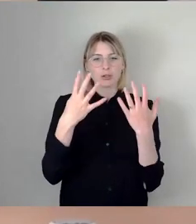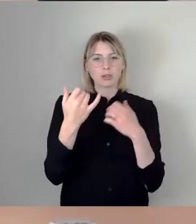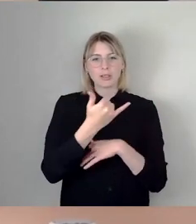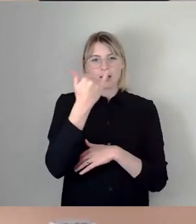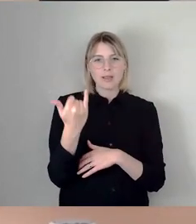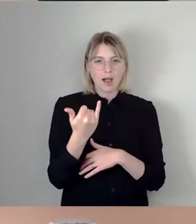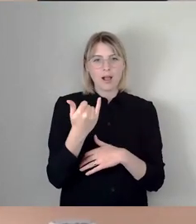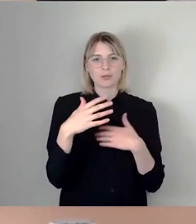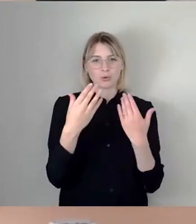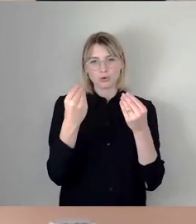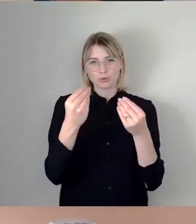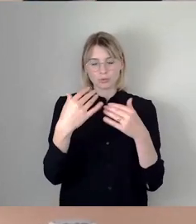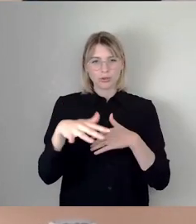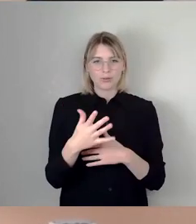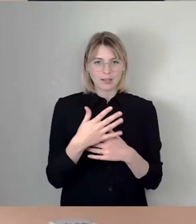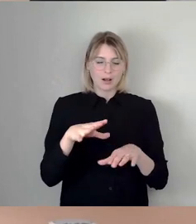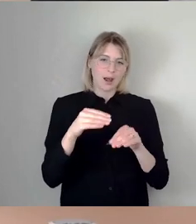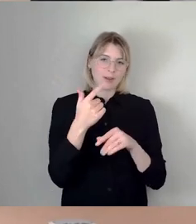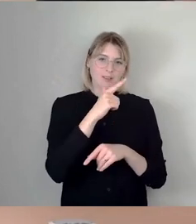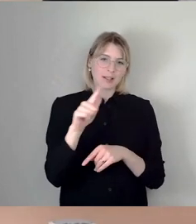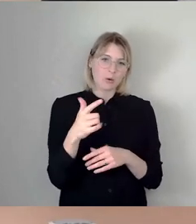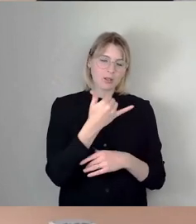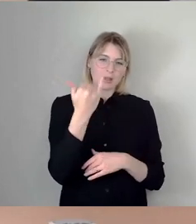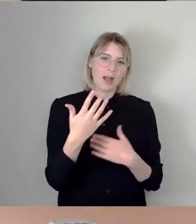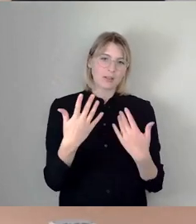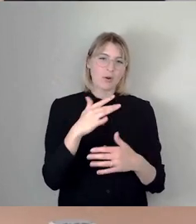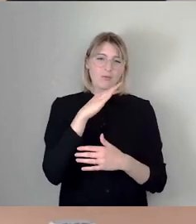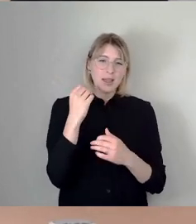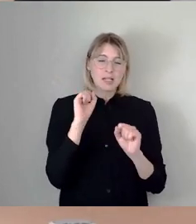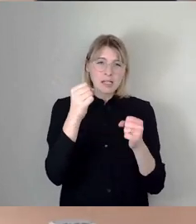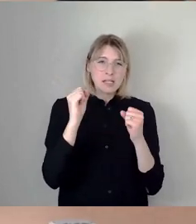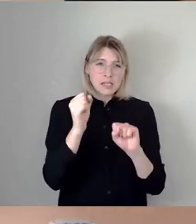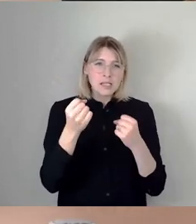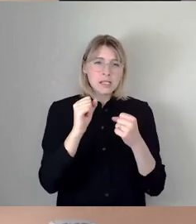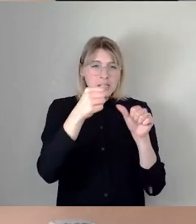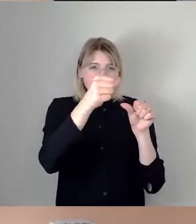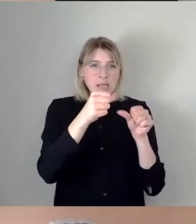2000er Jahren. Hat viel, viel Mühe gemacht. Aber jetzt Stefan Kühn.